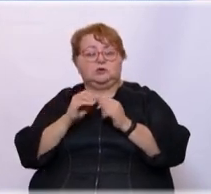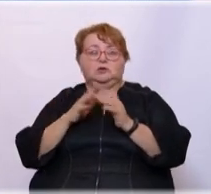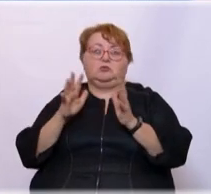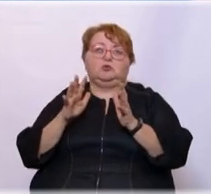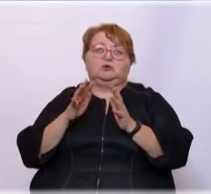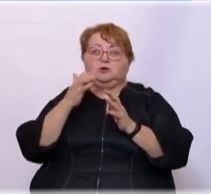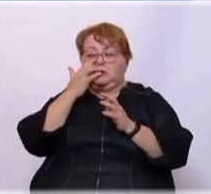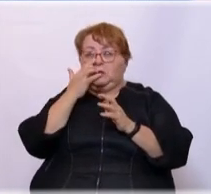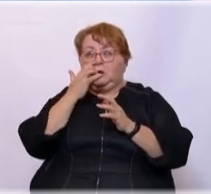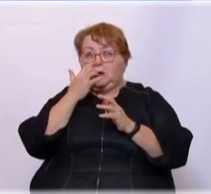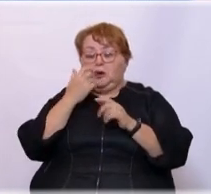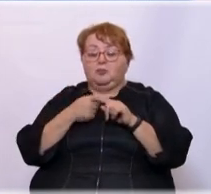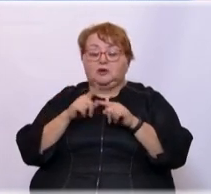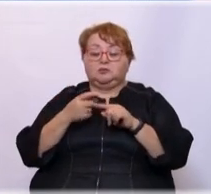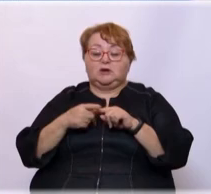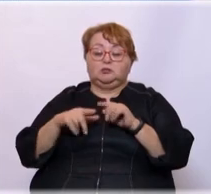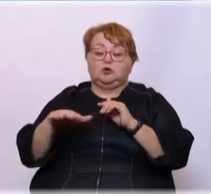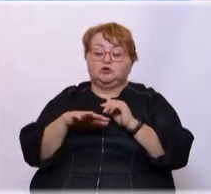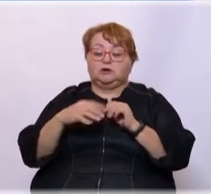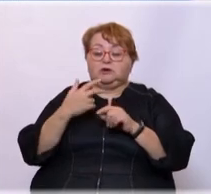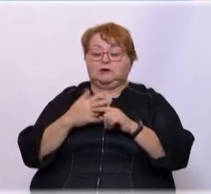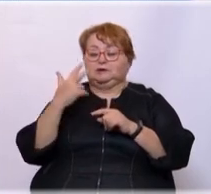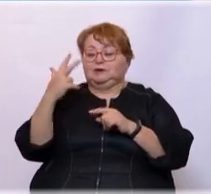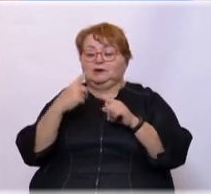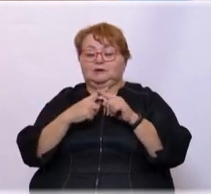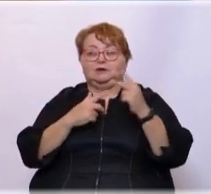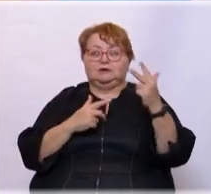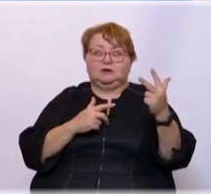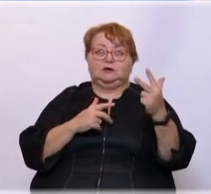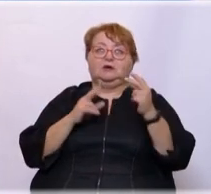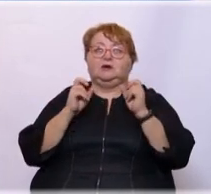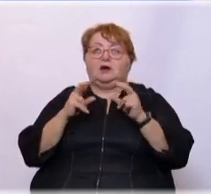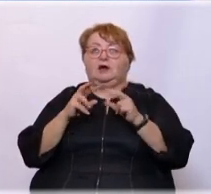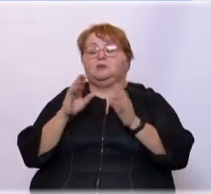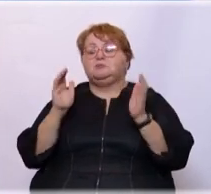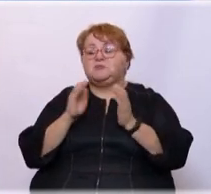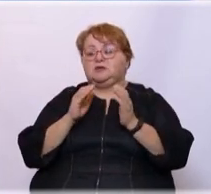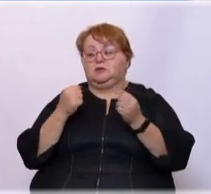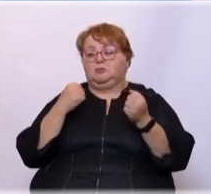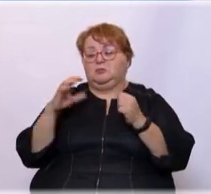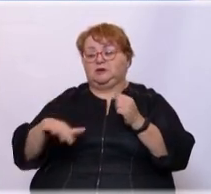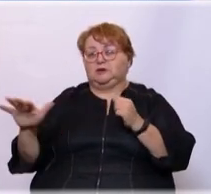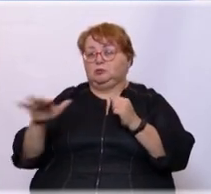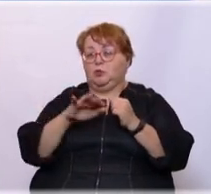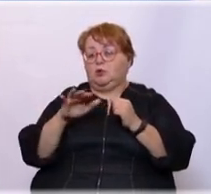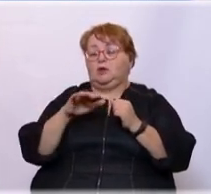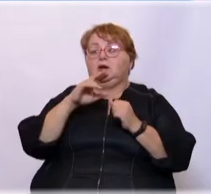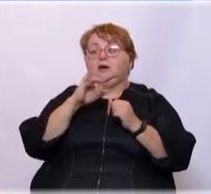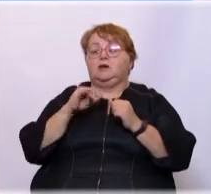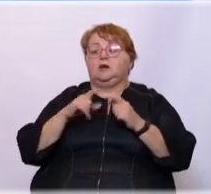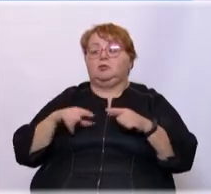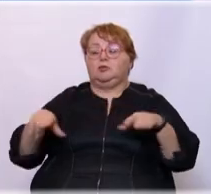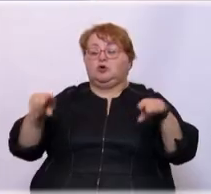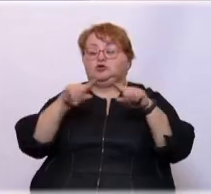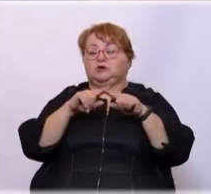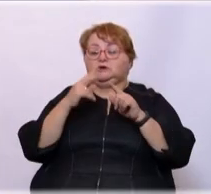Поэтому на этой площадке играют три на три. Угу. Как в мини-баскетболе. Так. Вот. И площадка